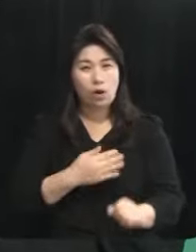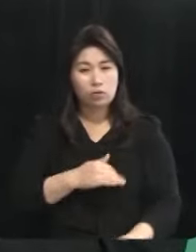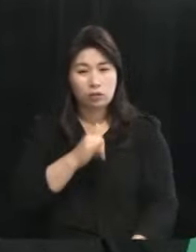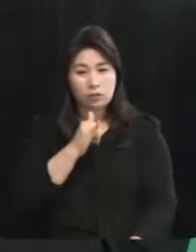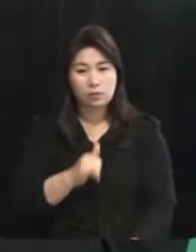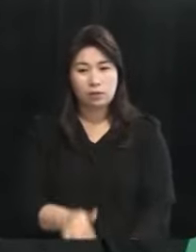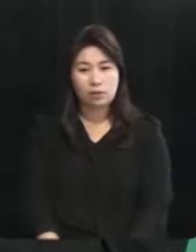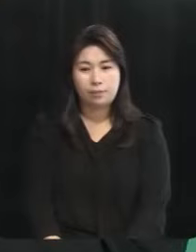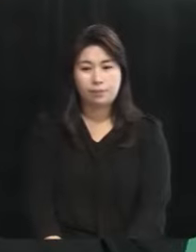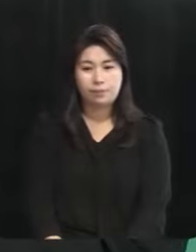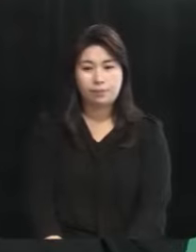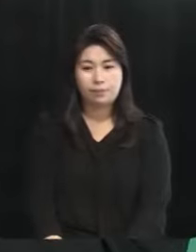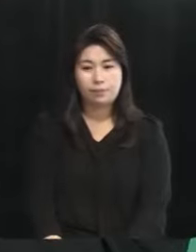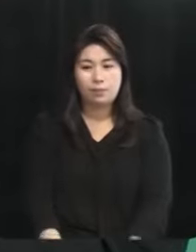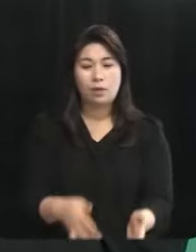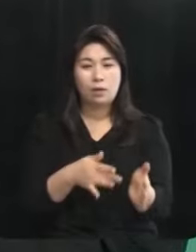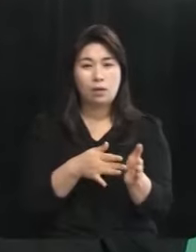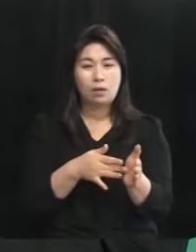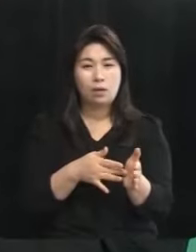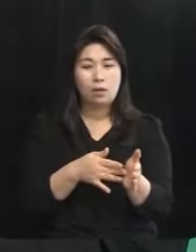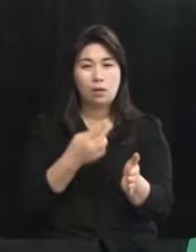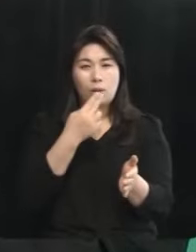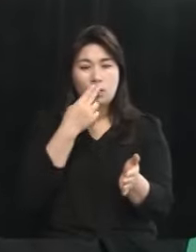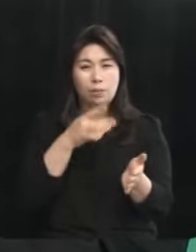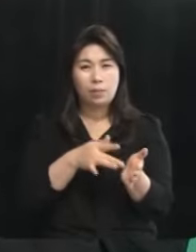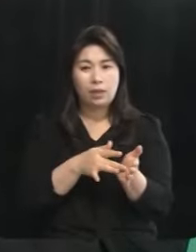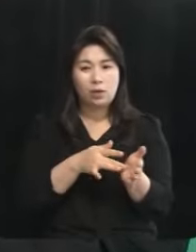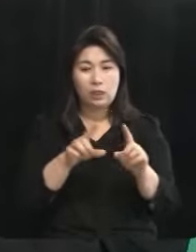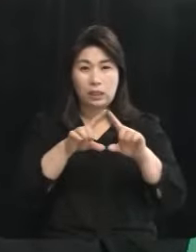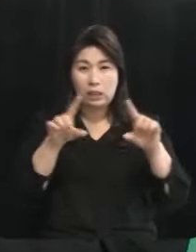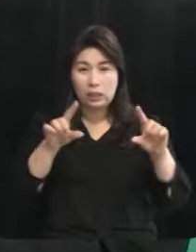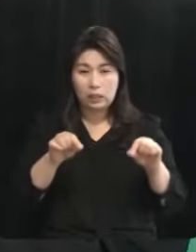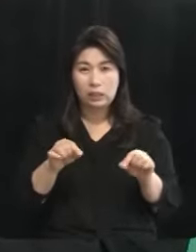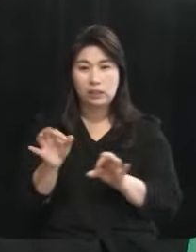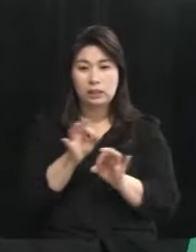배터리 시장 점유 기업에 대한 이야기입니다